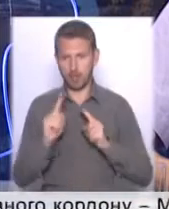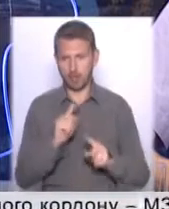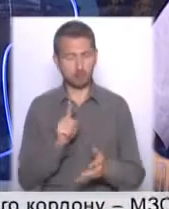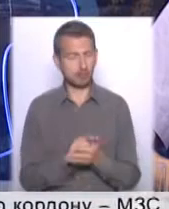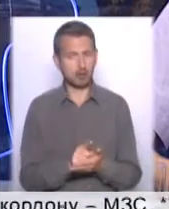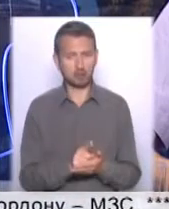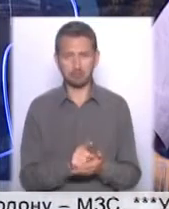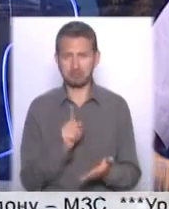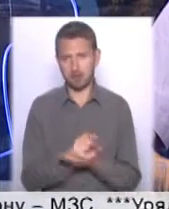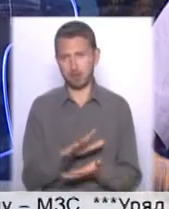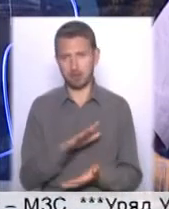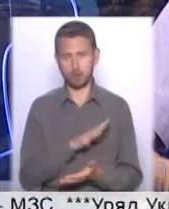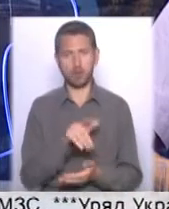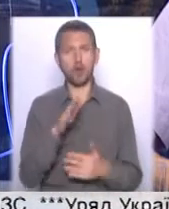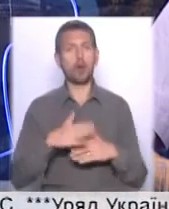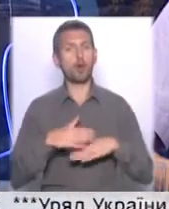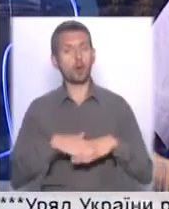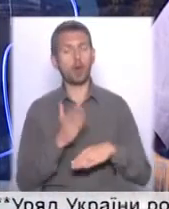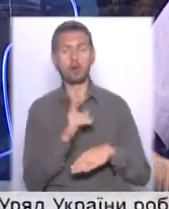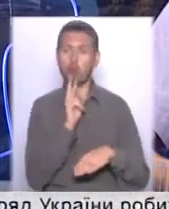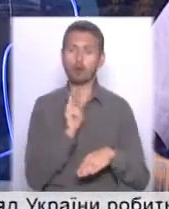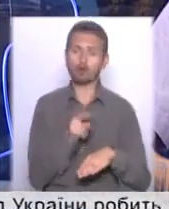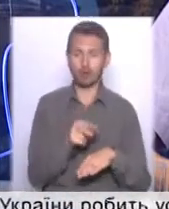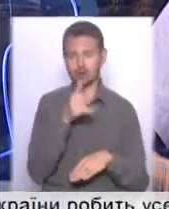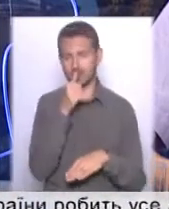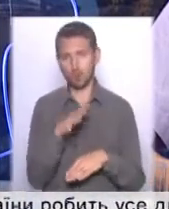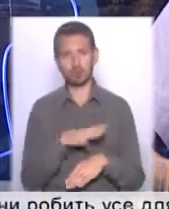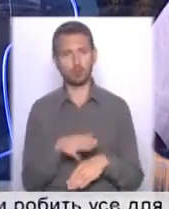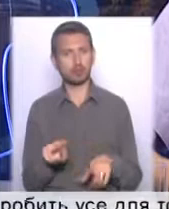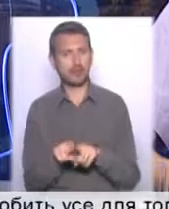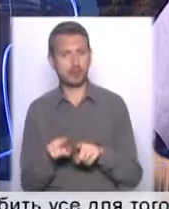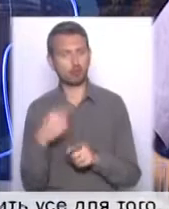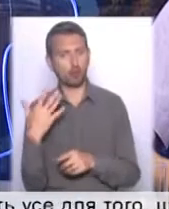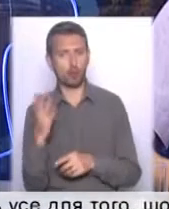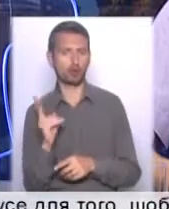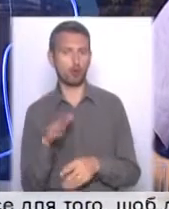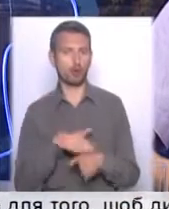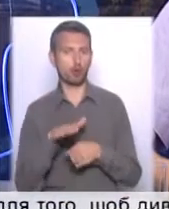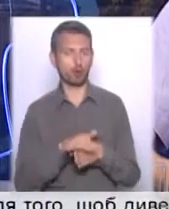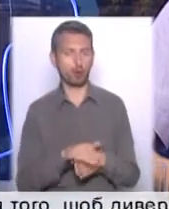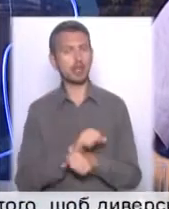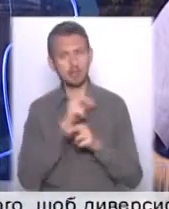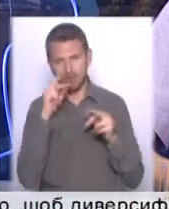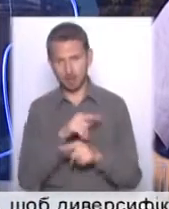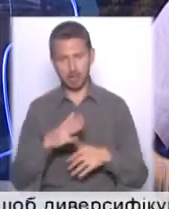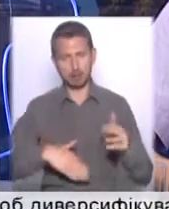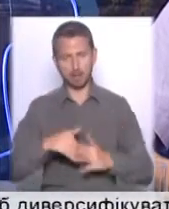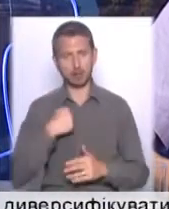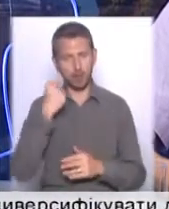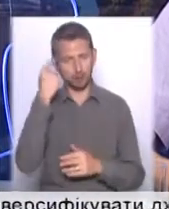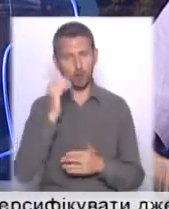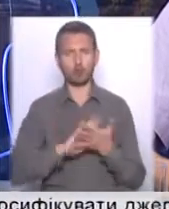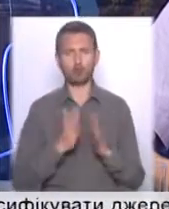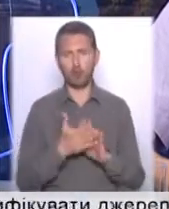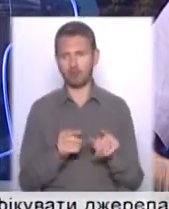та рука, яка контролює, не може бути тією ж рукою, яка і виконує. Це неправильна практика. Але я думаю, що ситуація з Бондаренко,